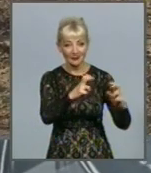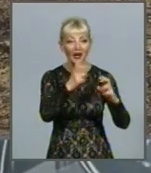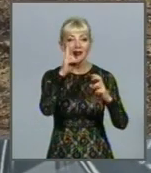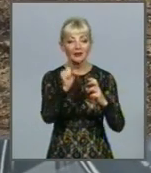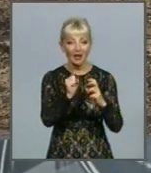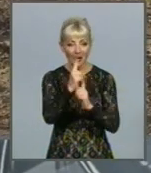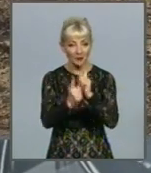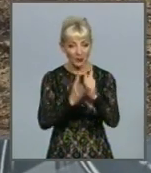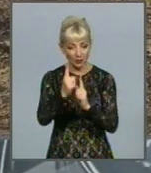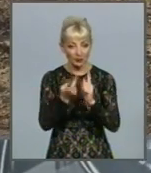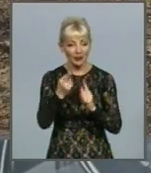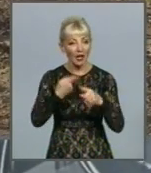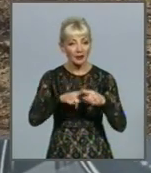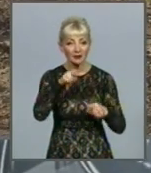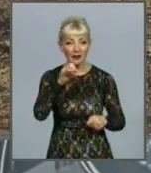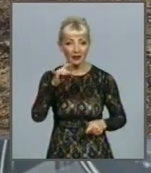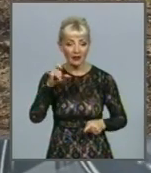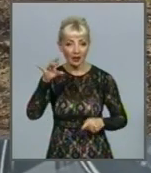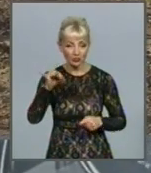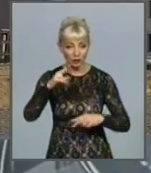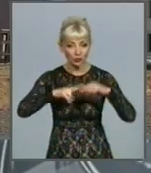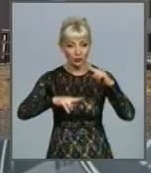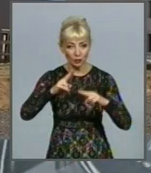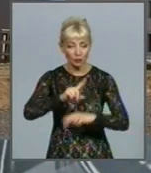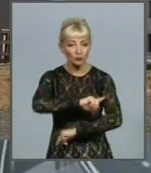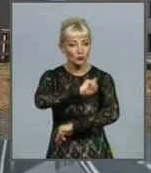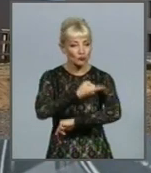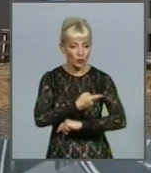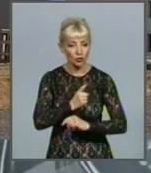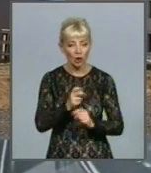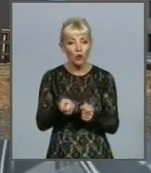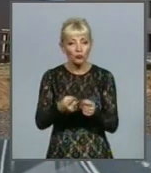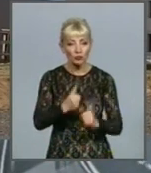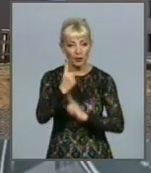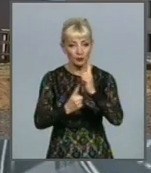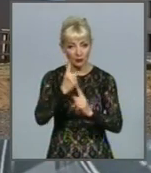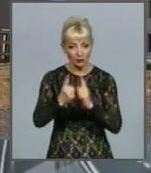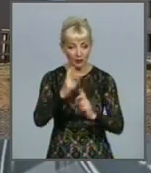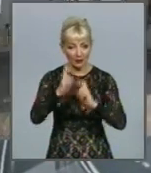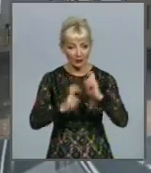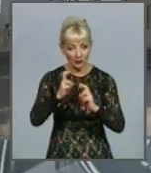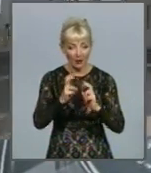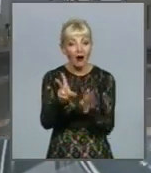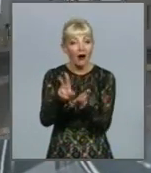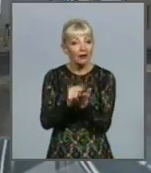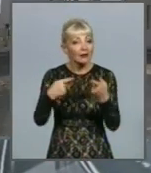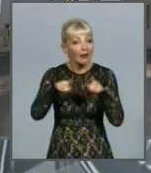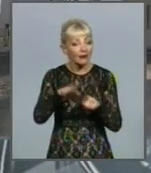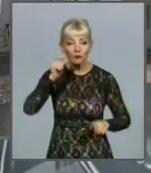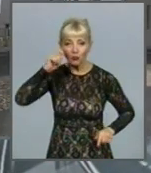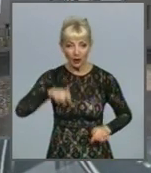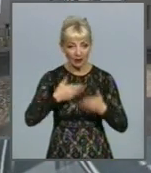переробку. Для цього в Дергачах будують потужний сміттєпереробний комплекс. Аналогів йому поки в Україні